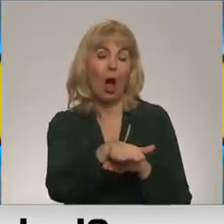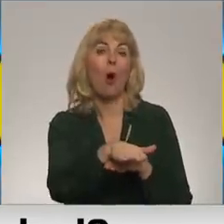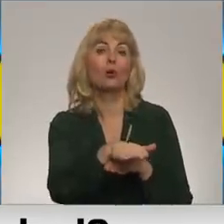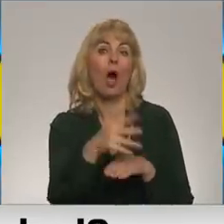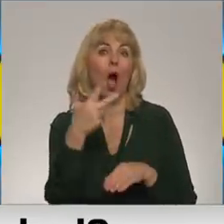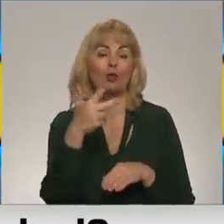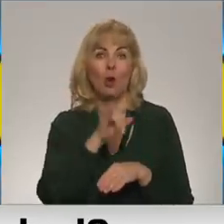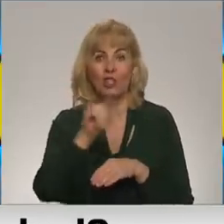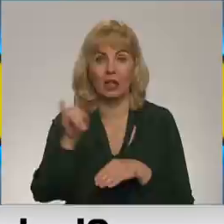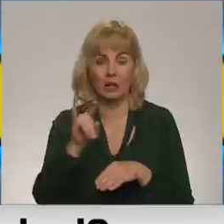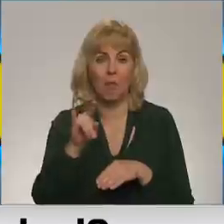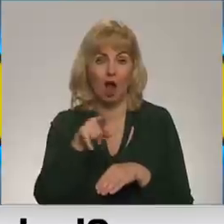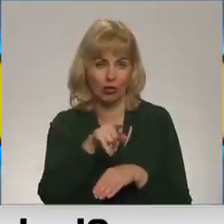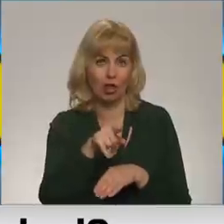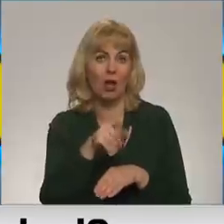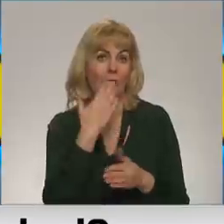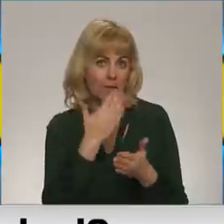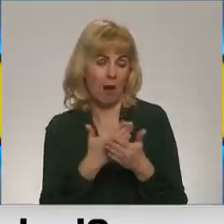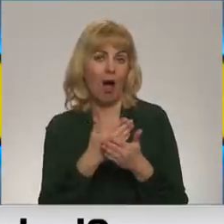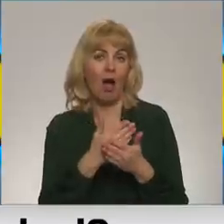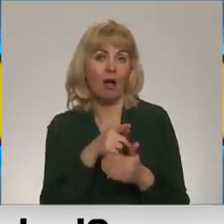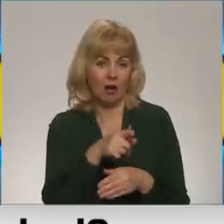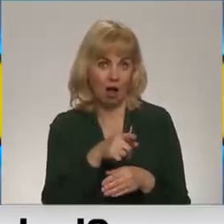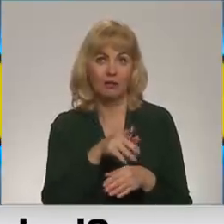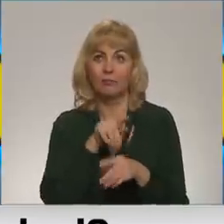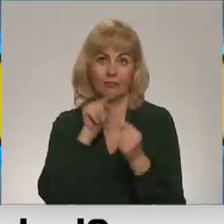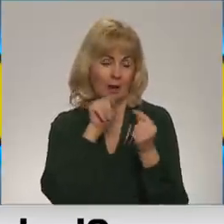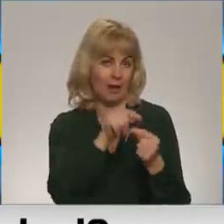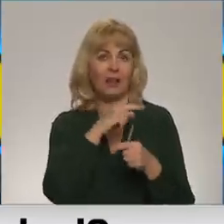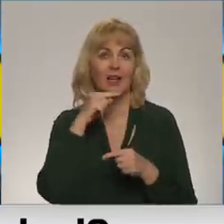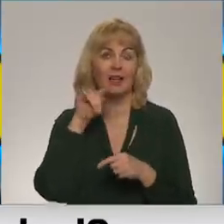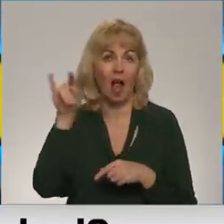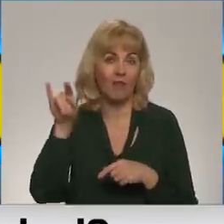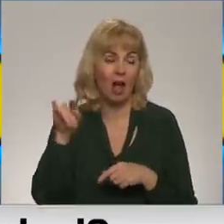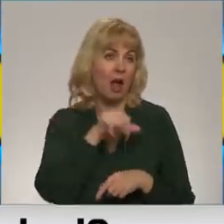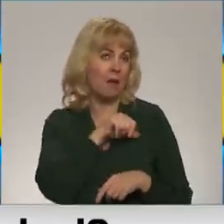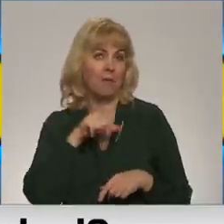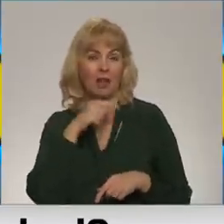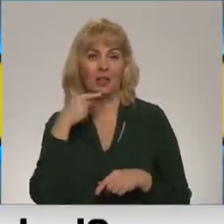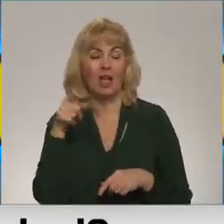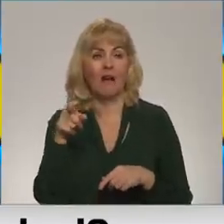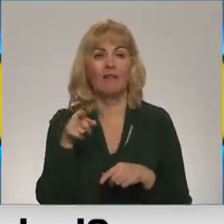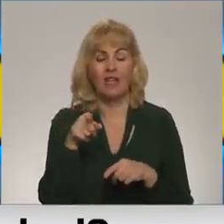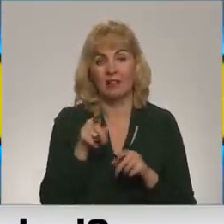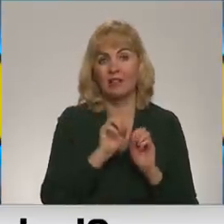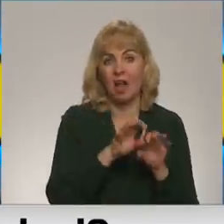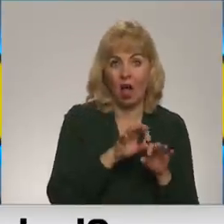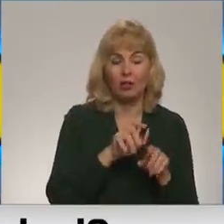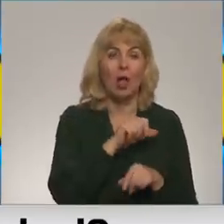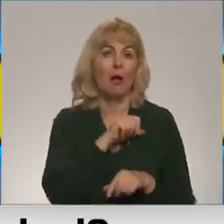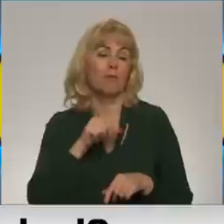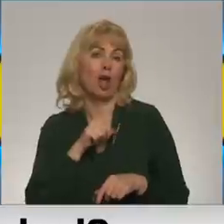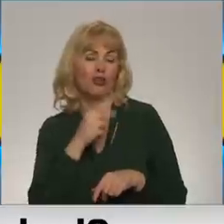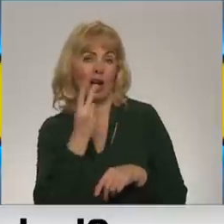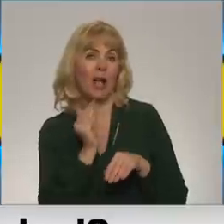notarieca. Tas parādās, ka pilnīgi cita to Krieviju. Krievis gaiss spēku nekā Krievi pati stāsta, nekā mēs rietumos arī esam redzējuši to.